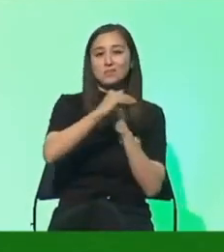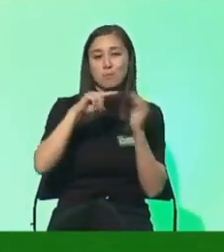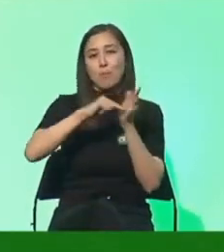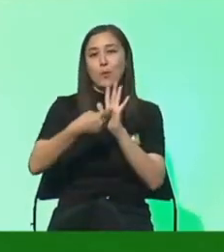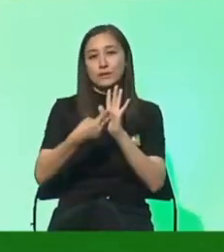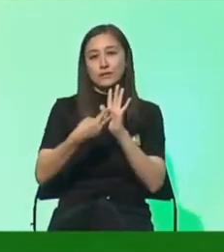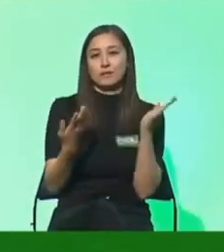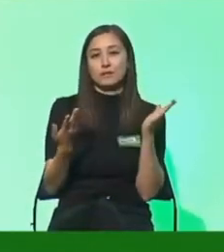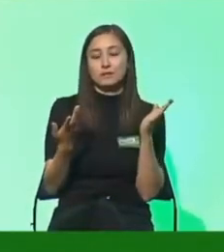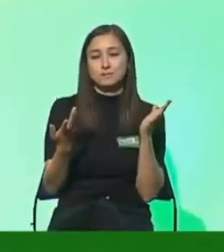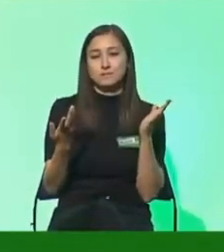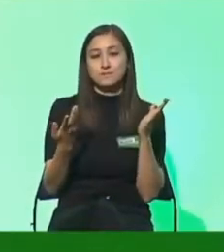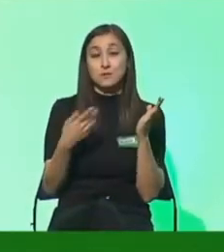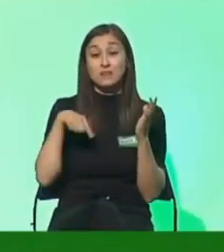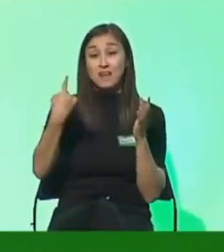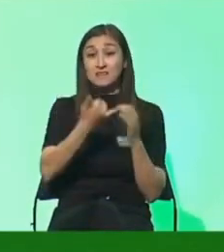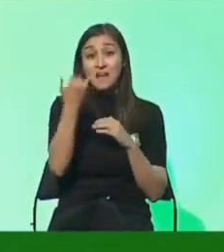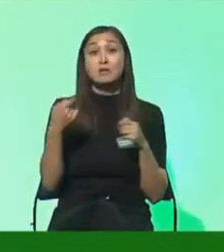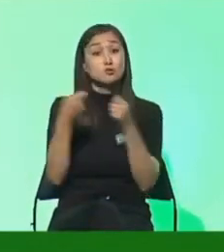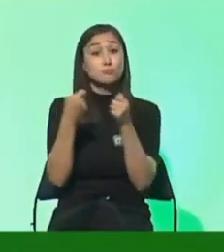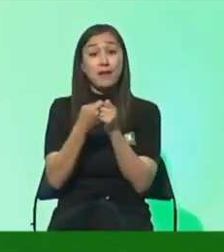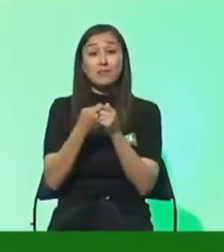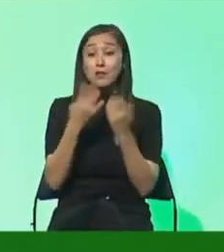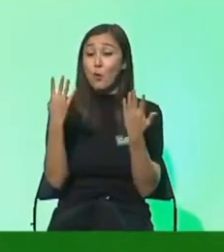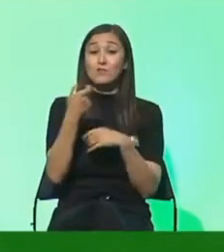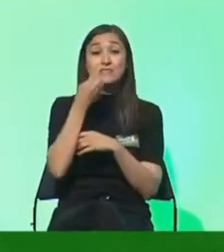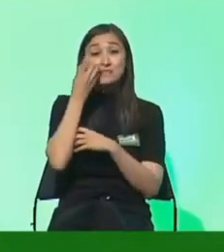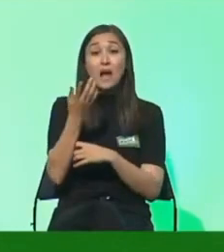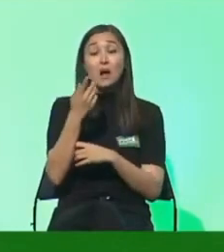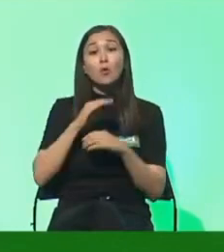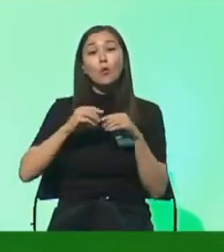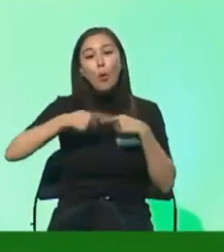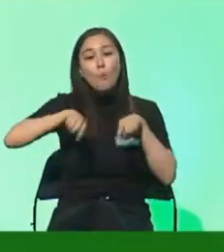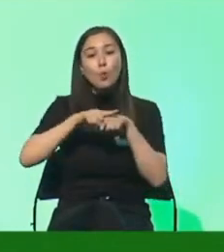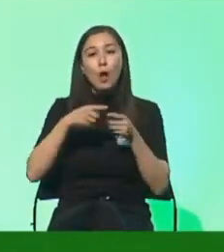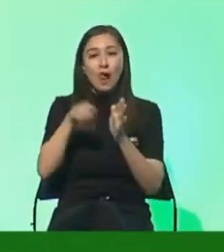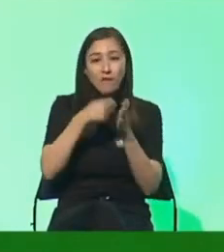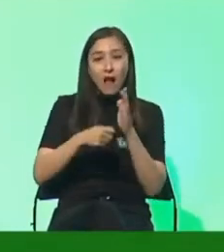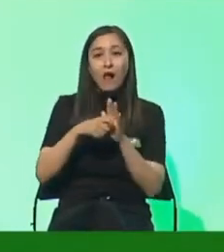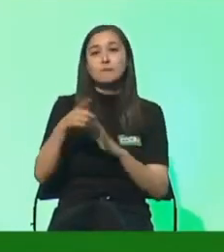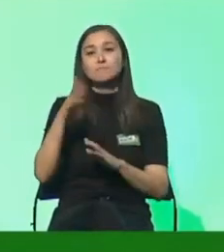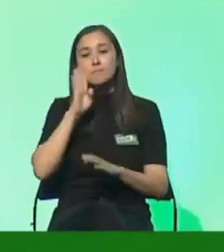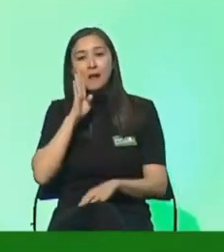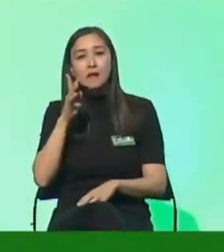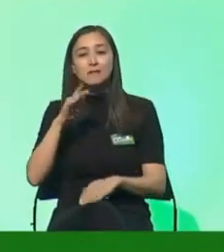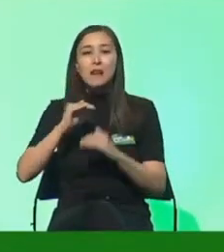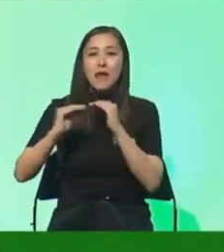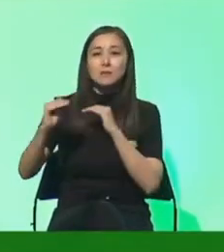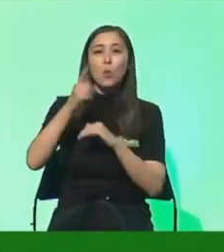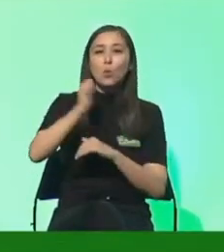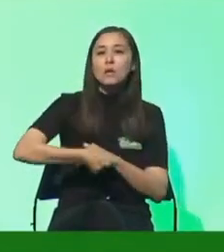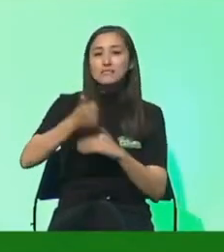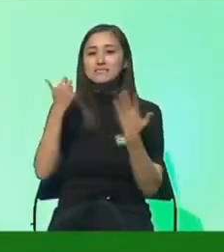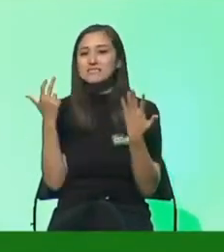Wir haben in 29 Tagen Kommunalwahl, in 400 Tagen in etwa die Bundestagswahl, in rund 631